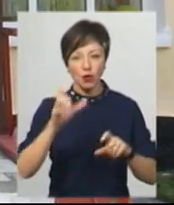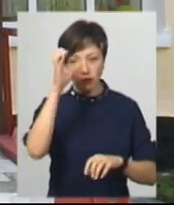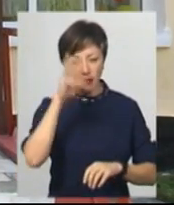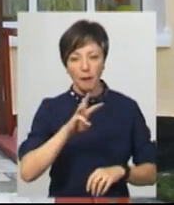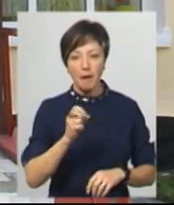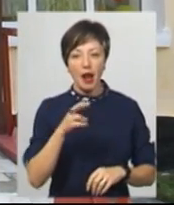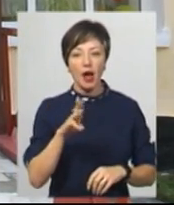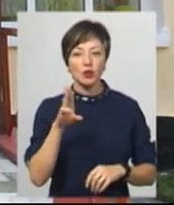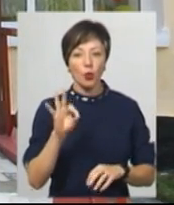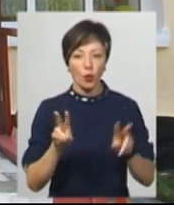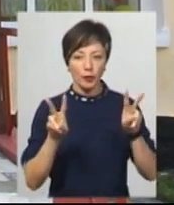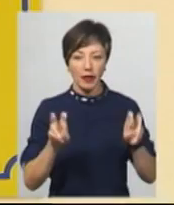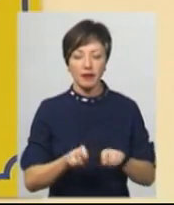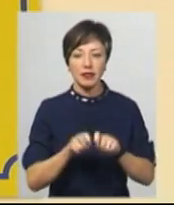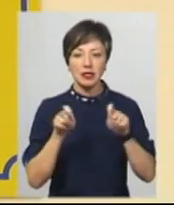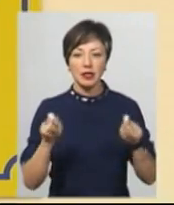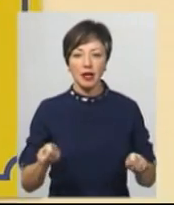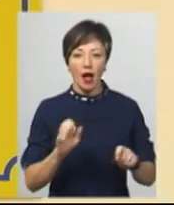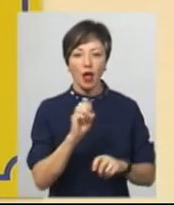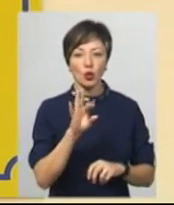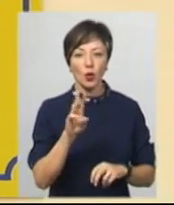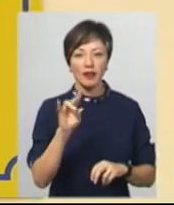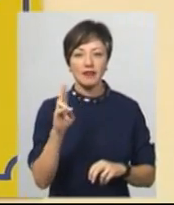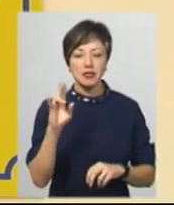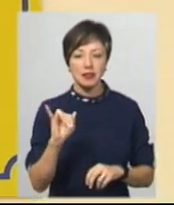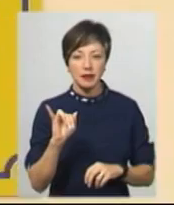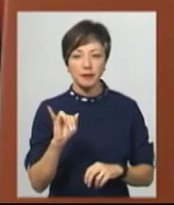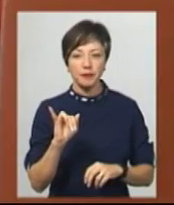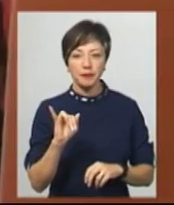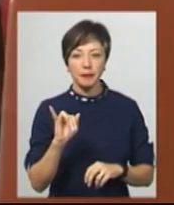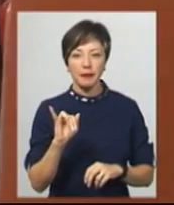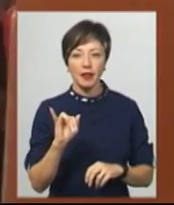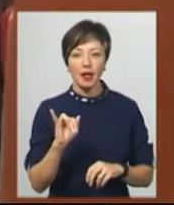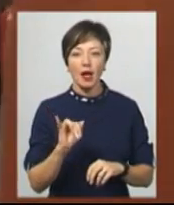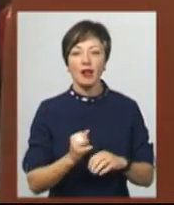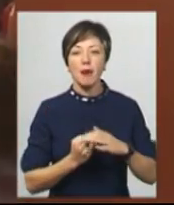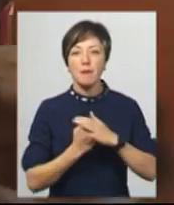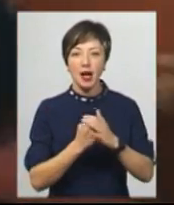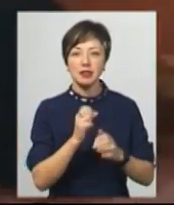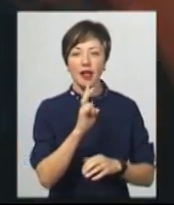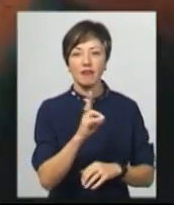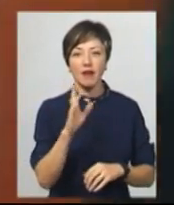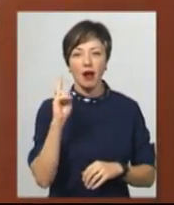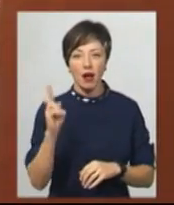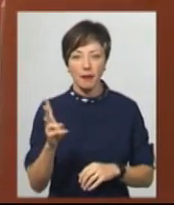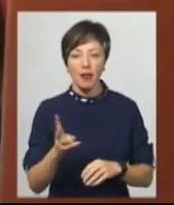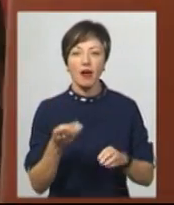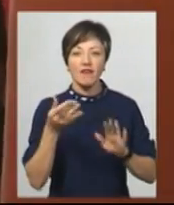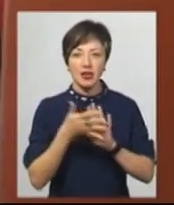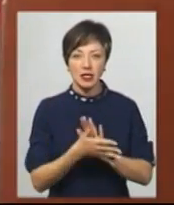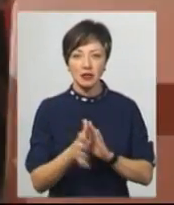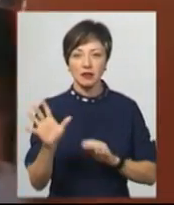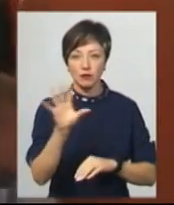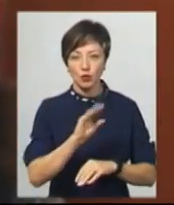малятку відкрили на базі Антонівецького начальновиховного комплексу, який закрили через брак учнів. На приоблаштування школи в дитячий садочок витратили